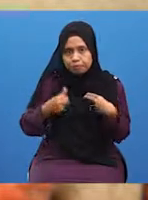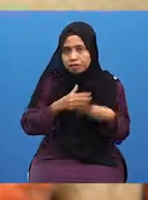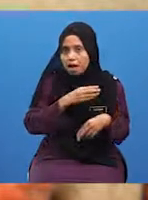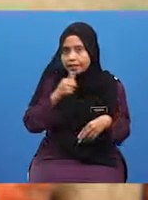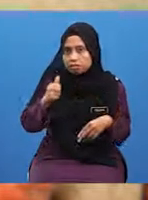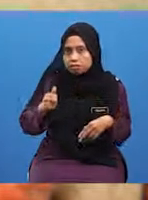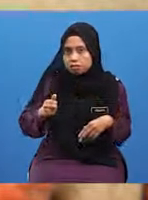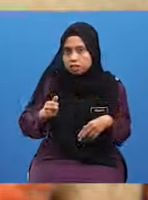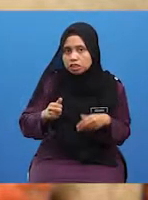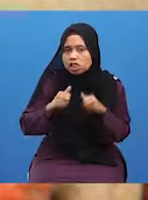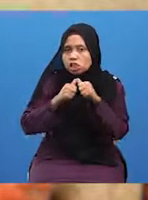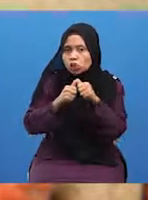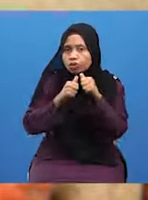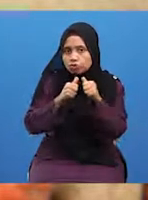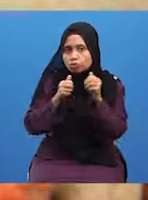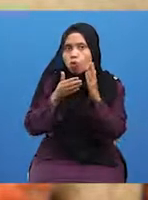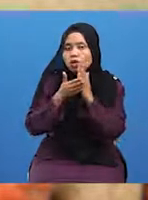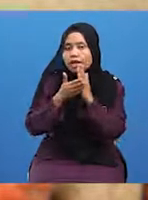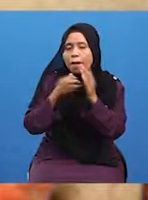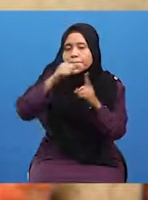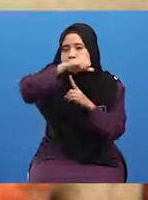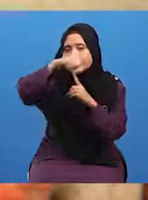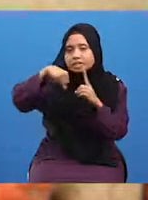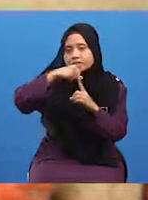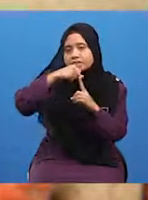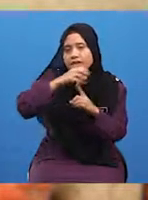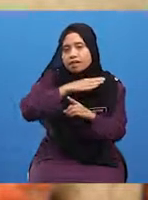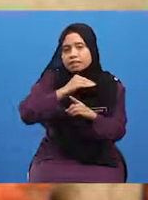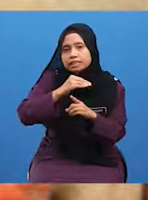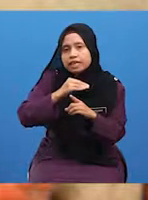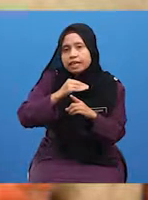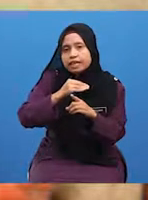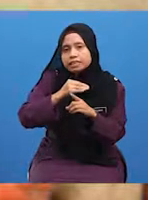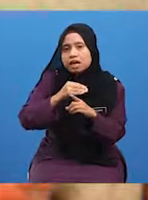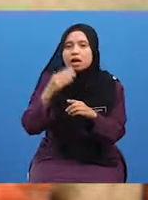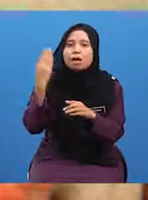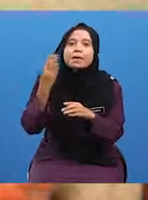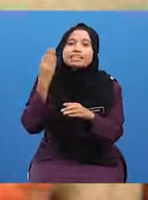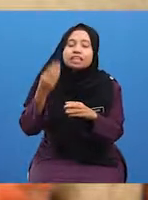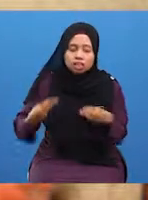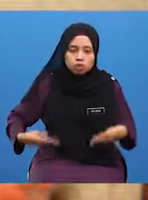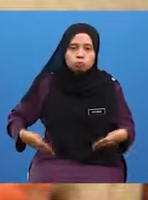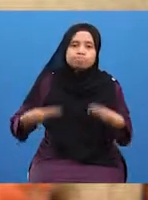dipengaruhi oleh faktor persekitaran dan tradisi hidup mereka.